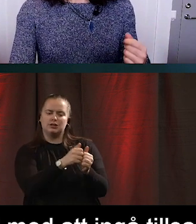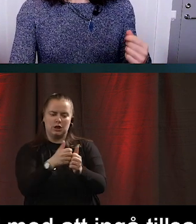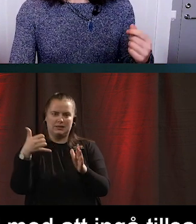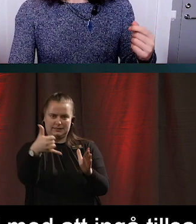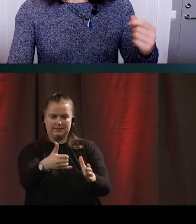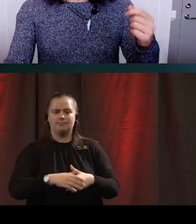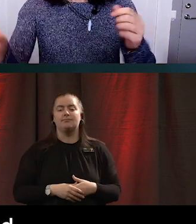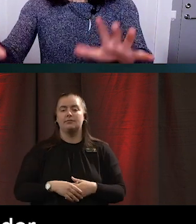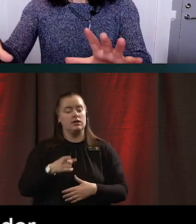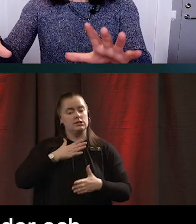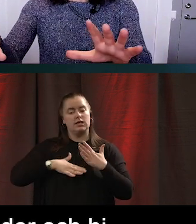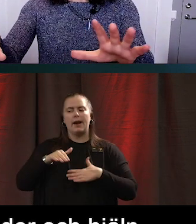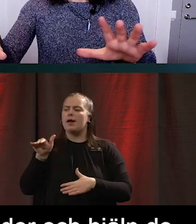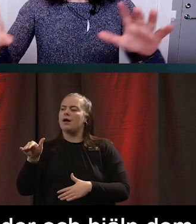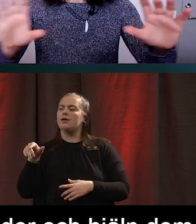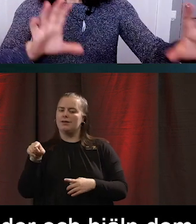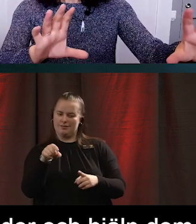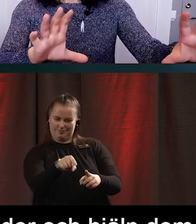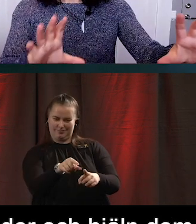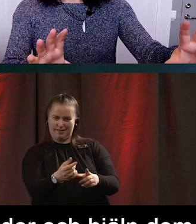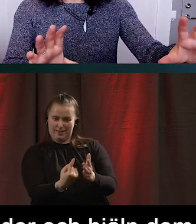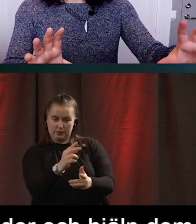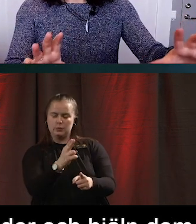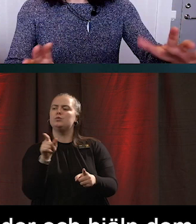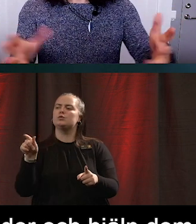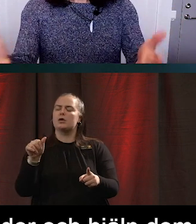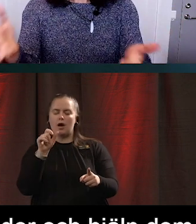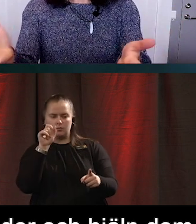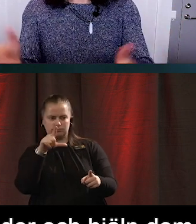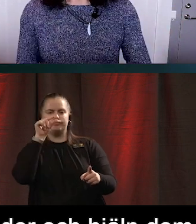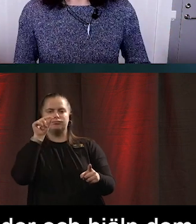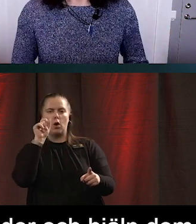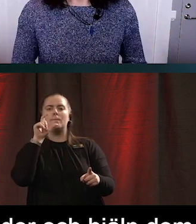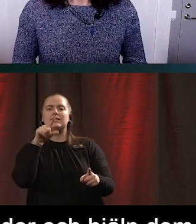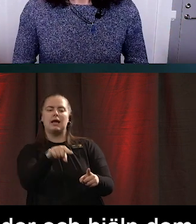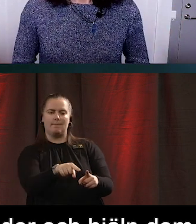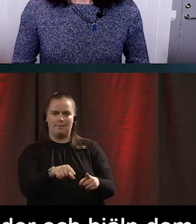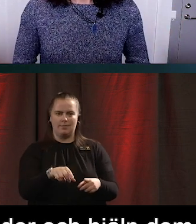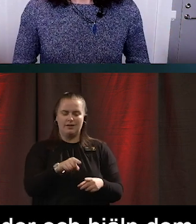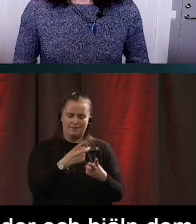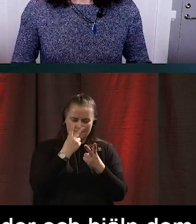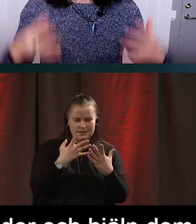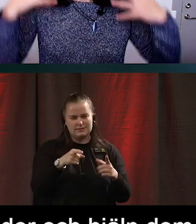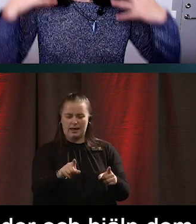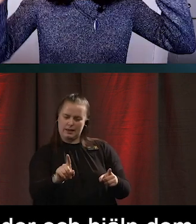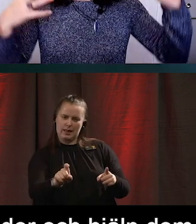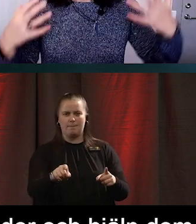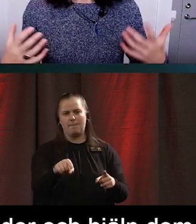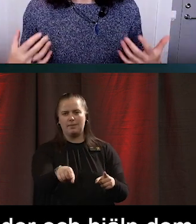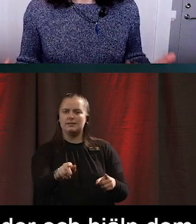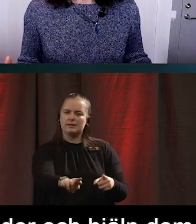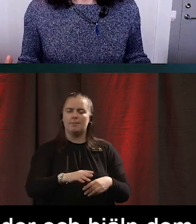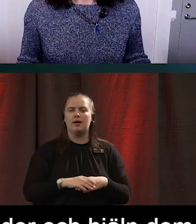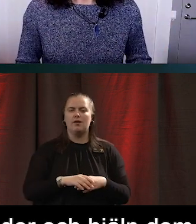Påpeka gärna liksom det där ska du lägga märke till. Det här är en signal för att. Den knappen föreställer. För att bygga den där